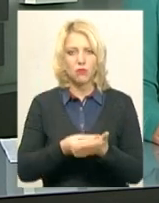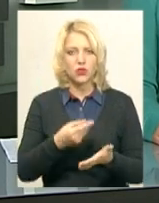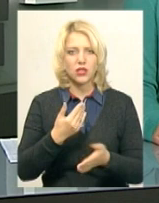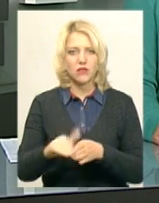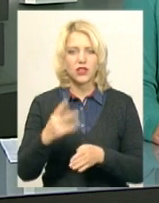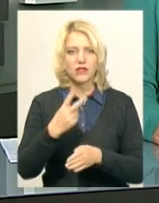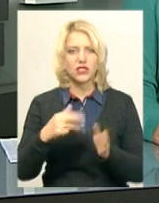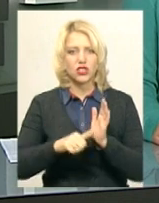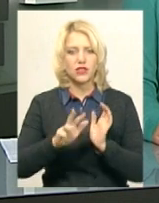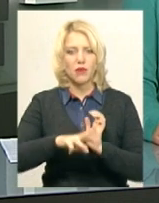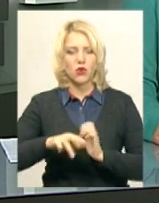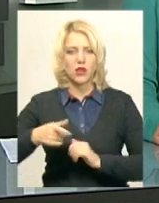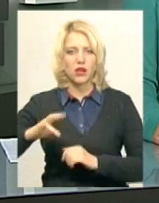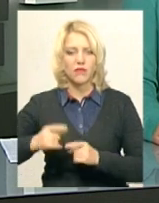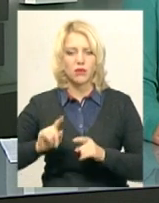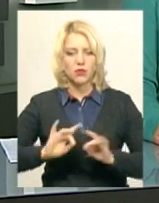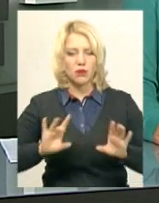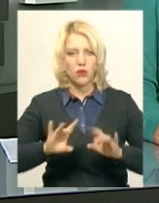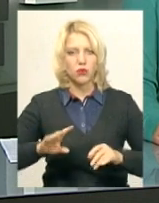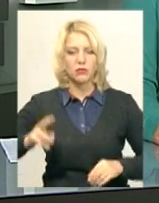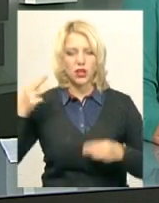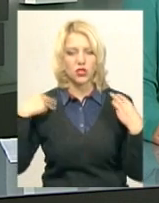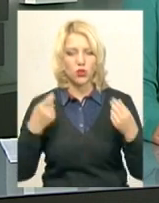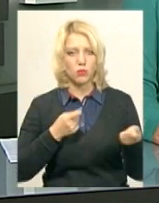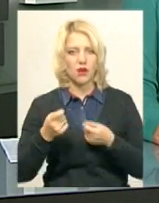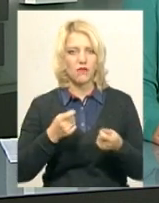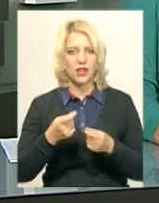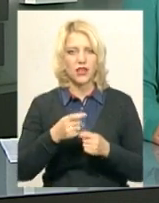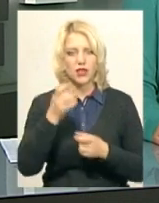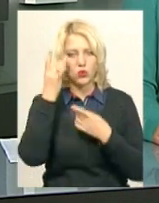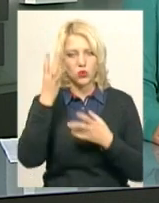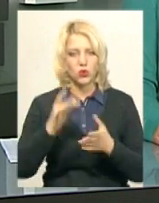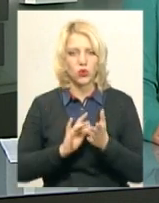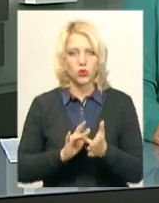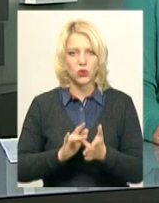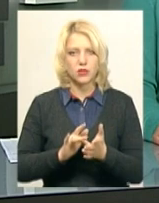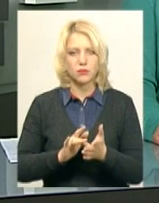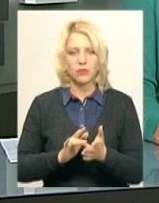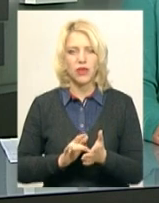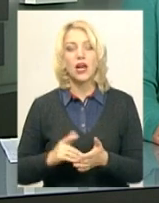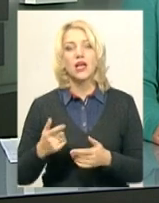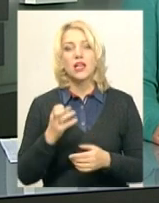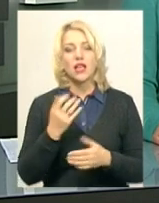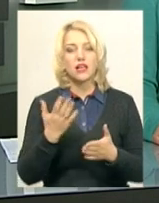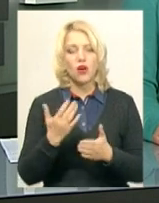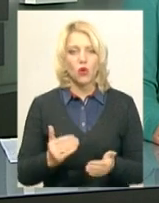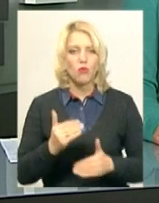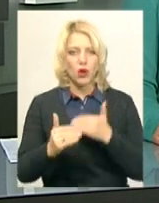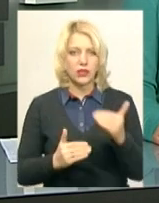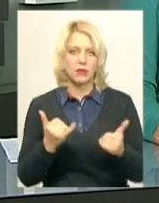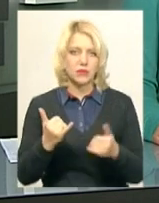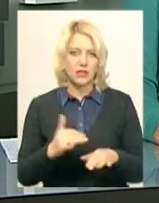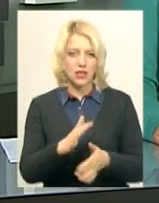мільйонів гривень. Про це повідомив начальник управління культури та туризму Хмельницької міської ради Артем Ромасюков. На якому етапі нині